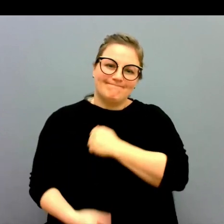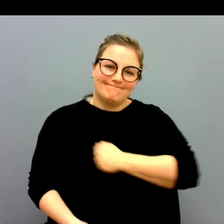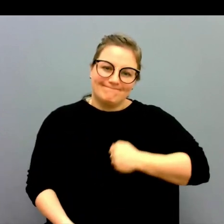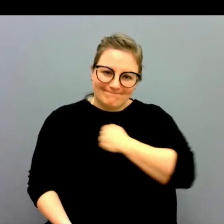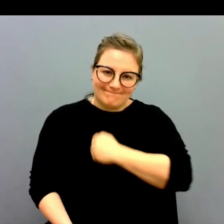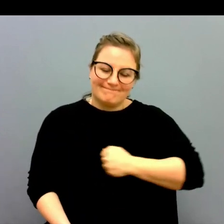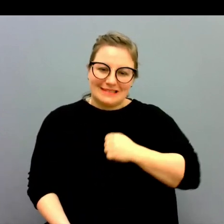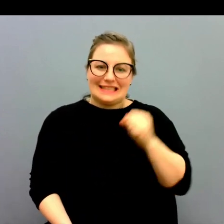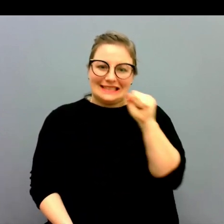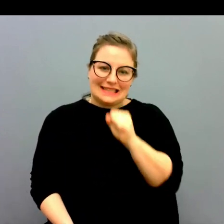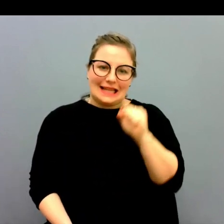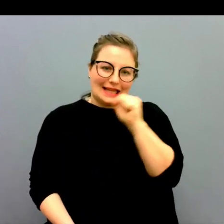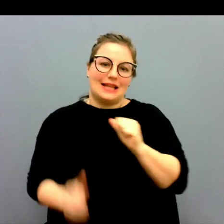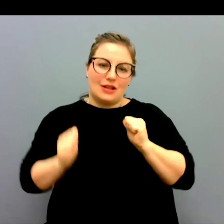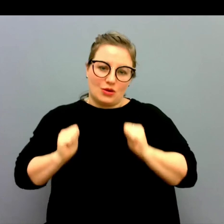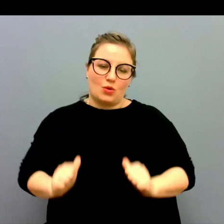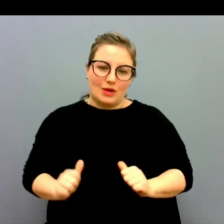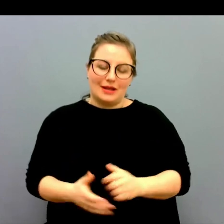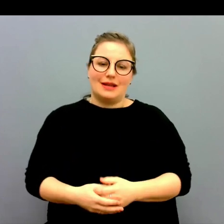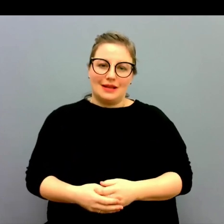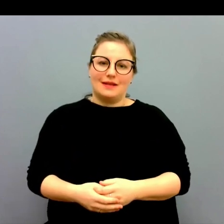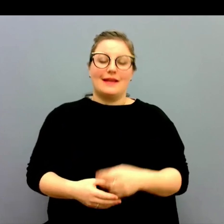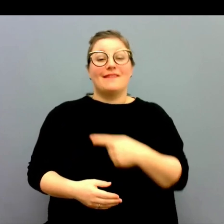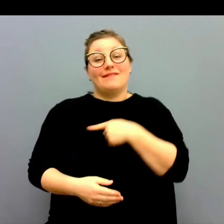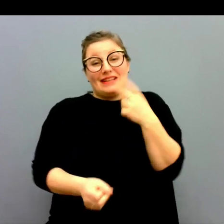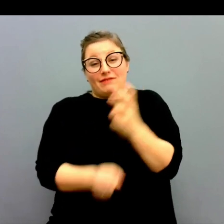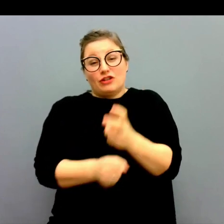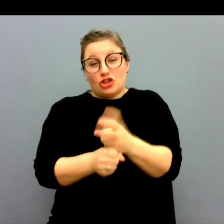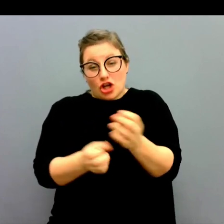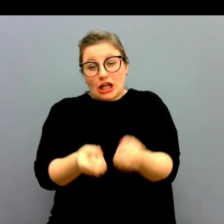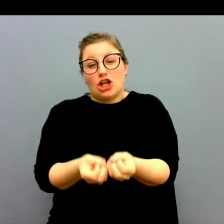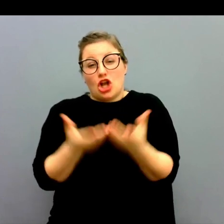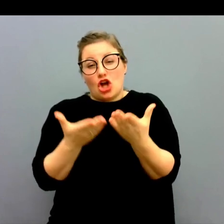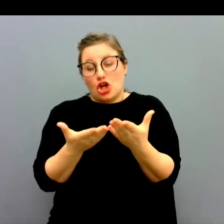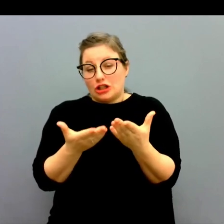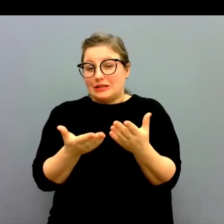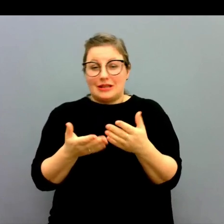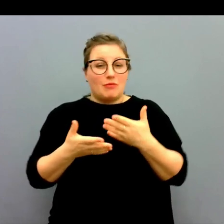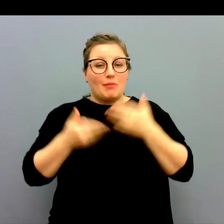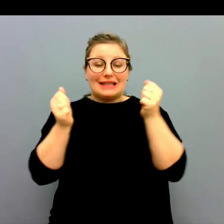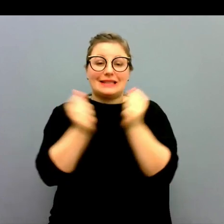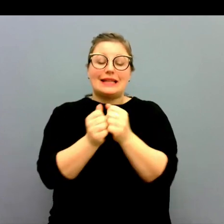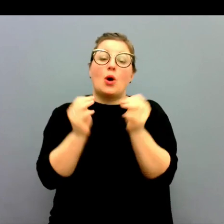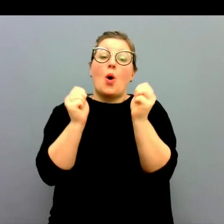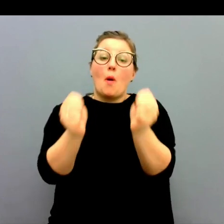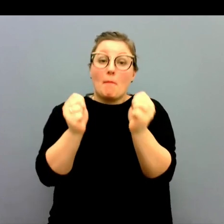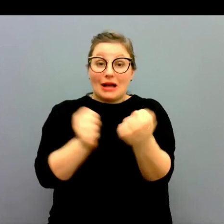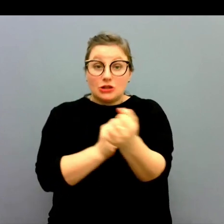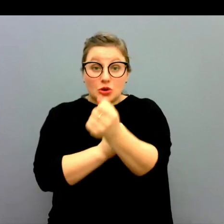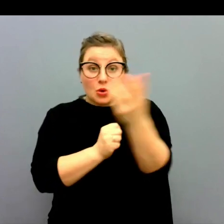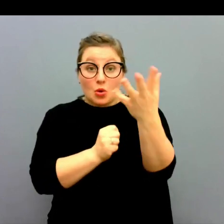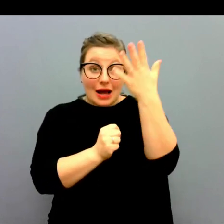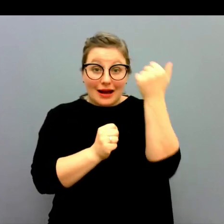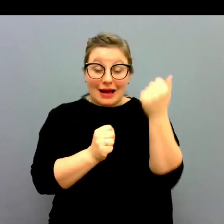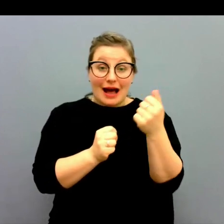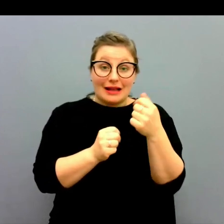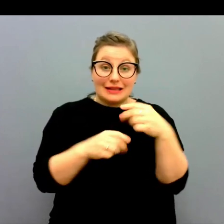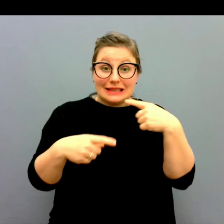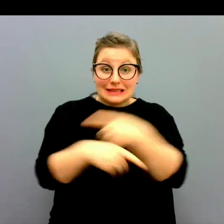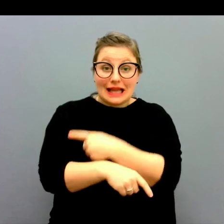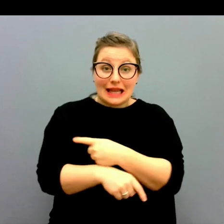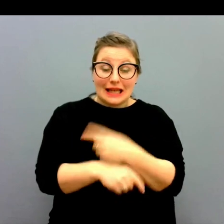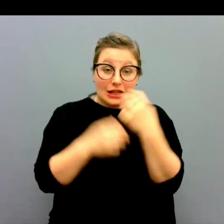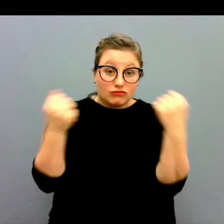Det är såklart jättetråkigt och vi försöker lösa det så gott vi bara kan. hoppas att vissa kan följa via